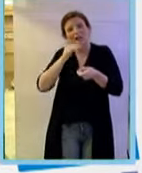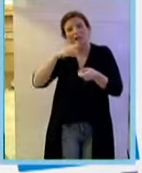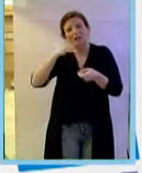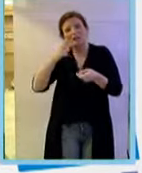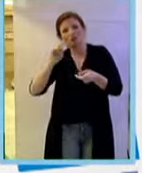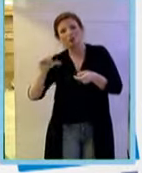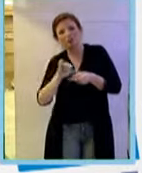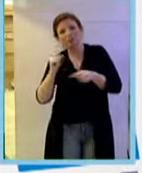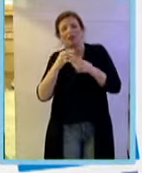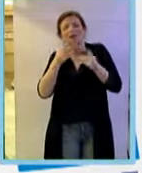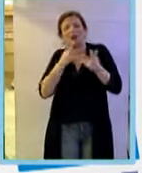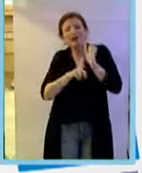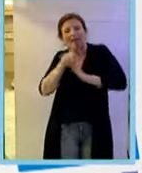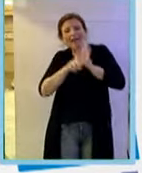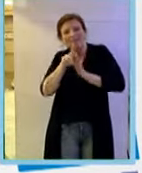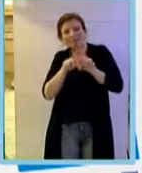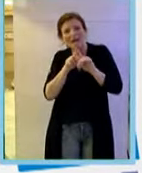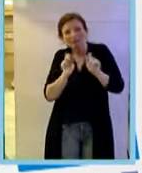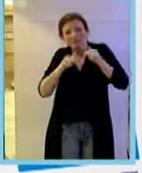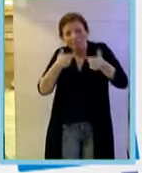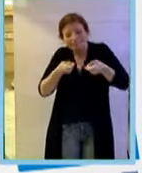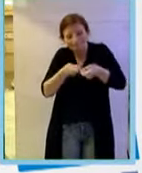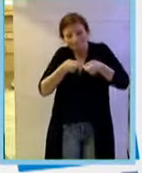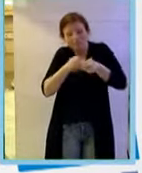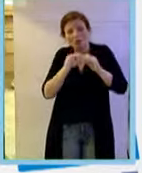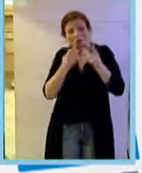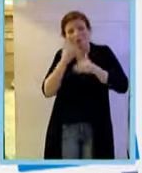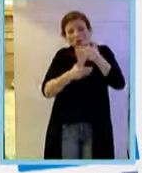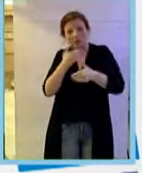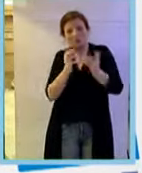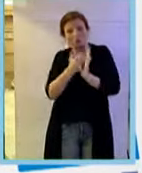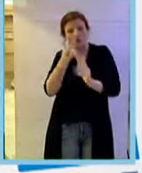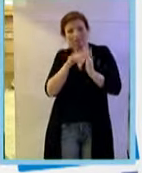'effetto prongiogenico, con progressi molto importanti in questo campo.